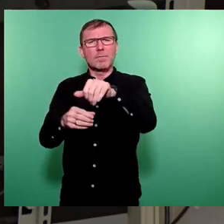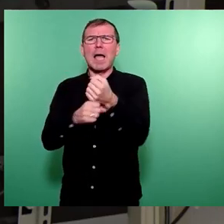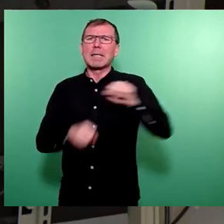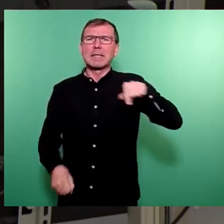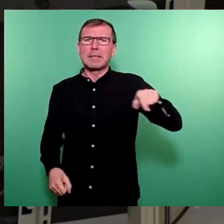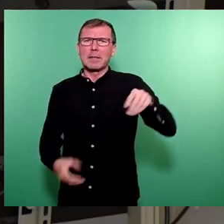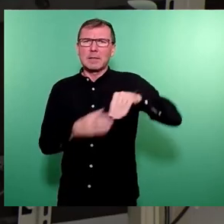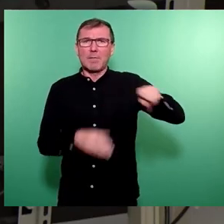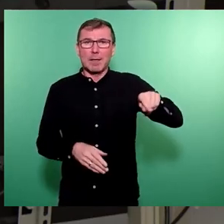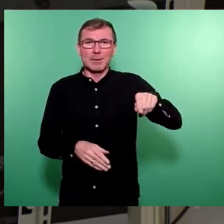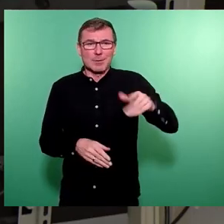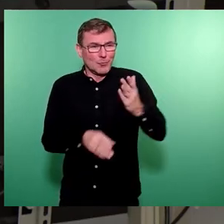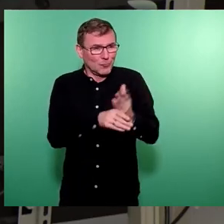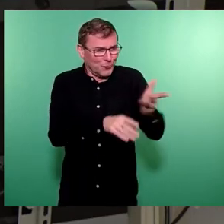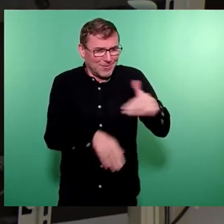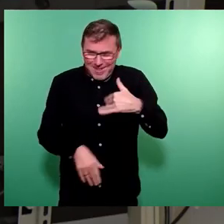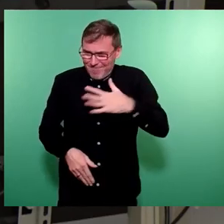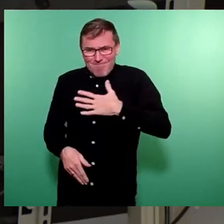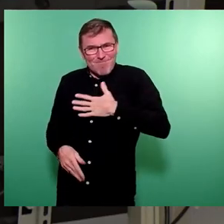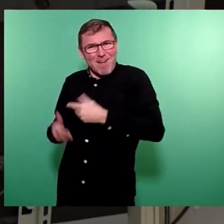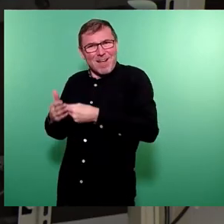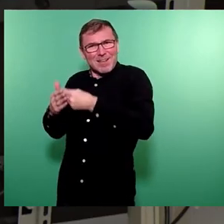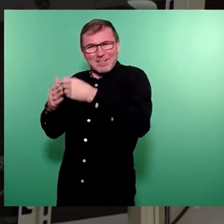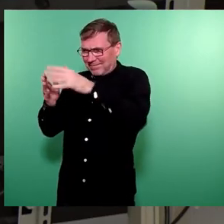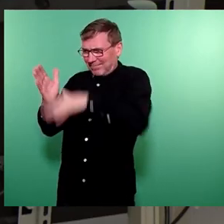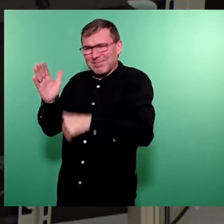waren, finden sich hier wieder.